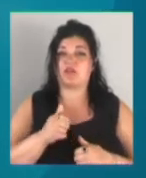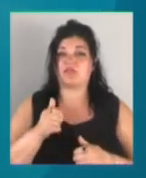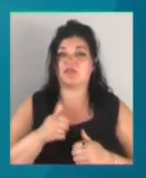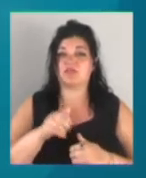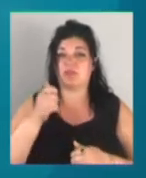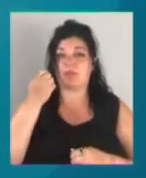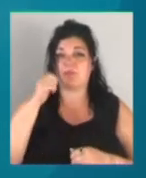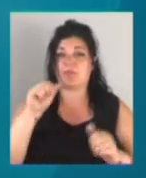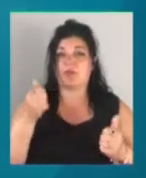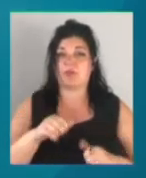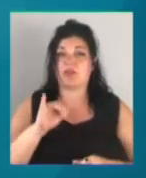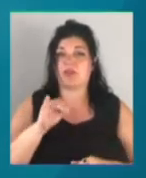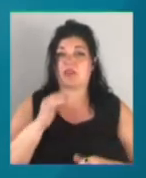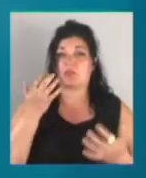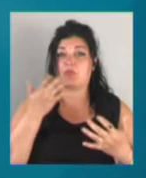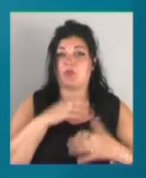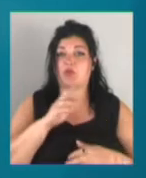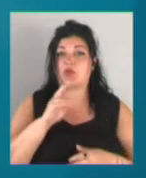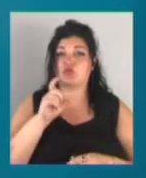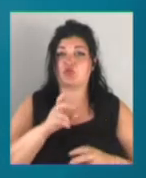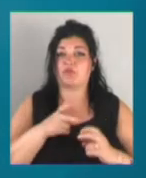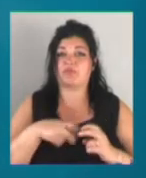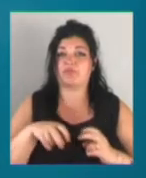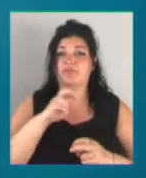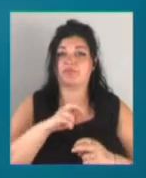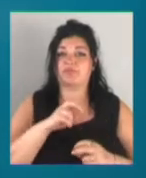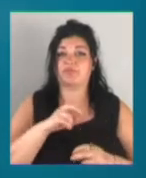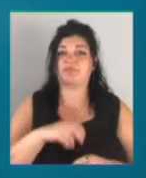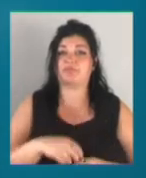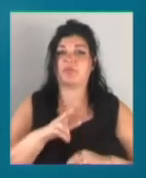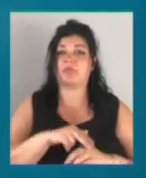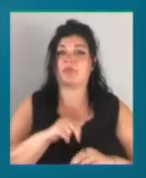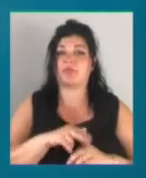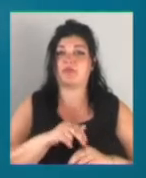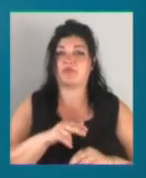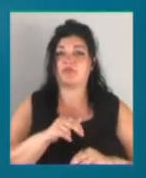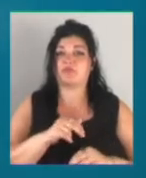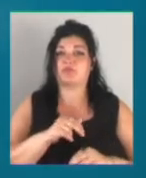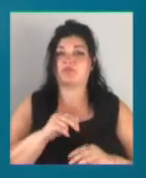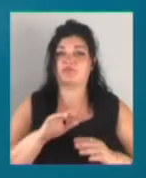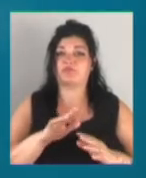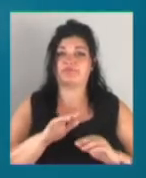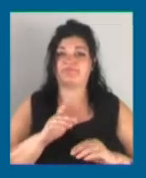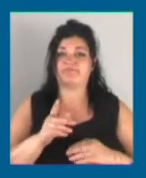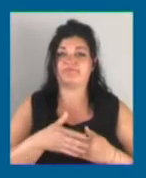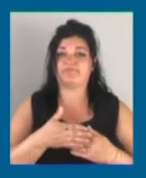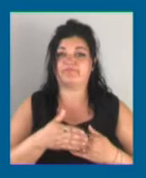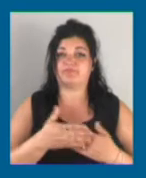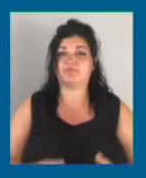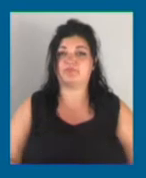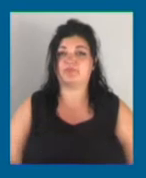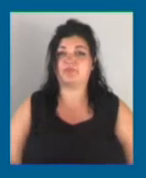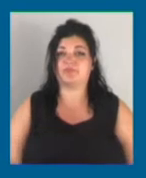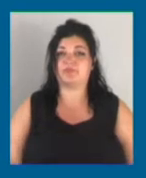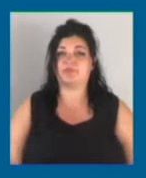відволиклись, тому і не побачили, як чоловік залазив на монумент. Цим правоохоронцям до особової справи внесли до Гану. В нас